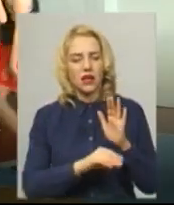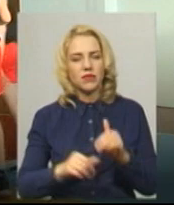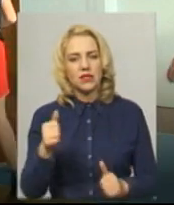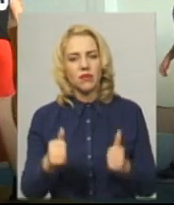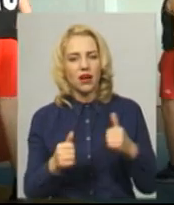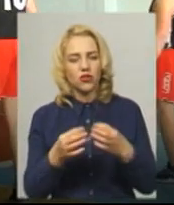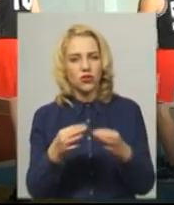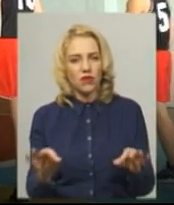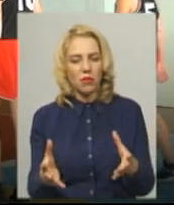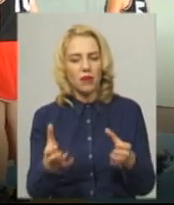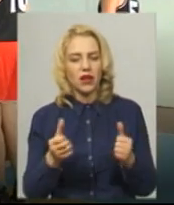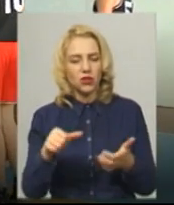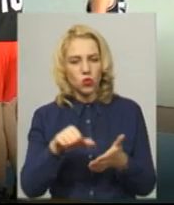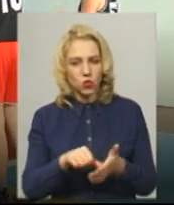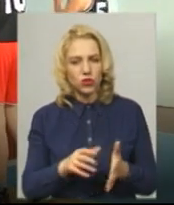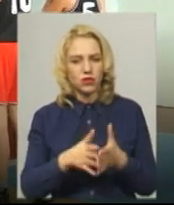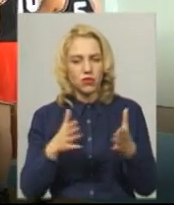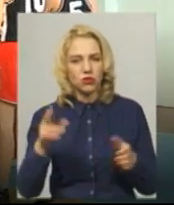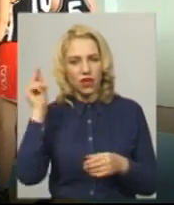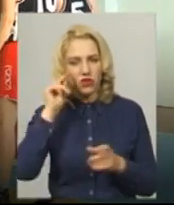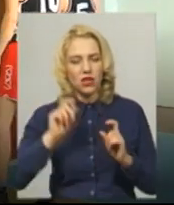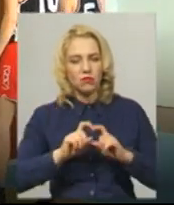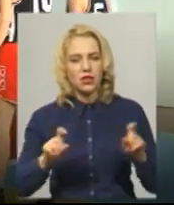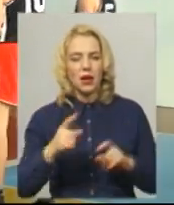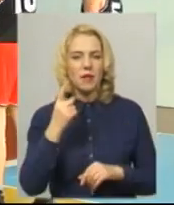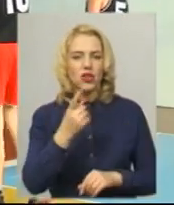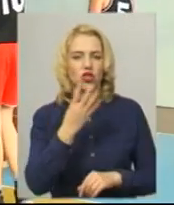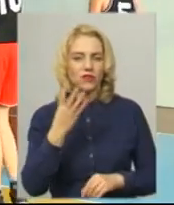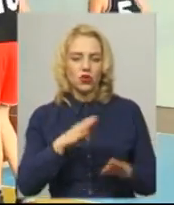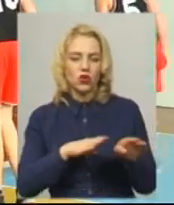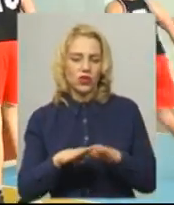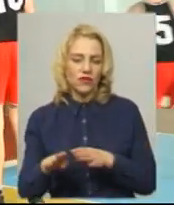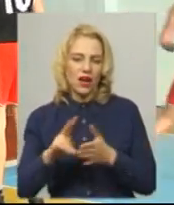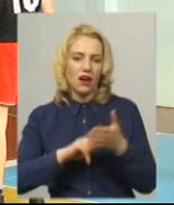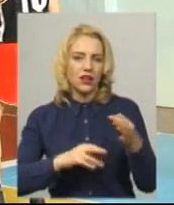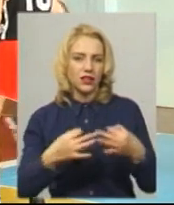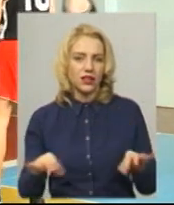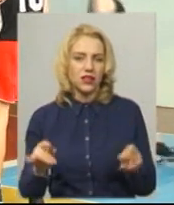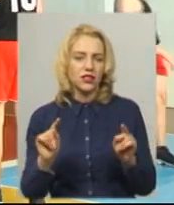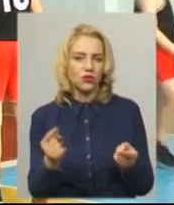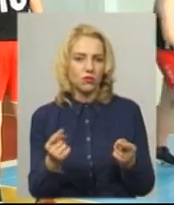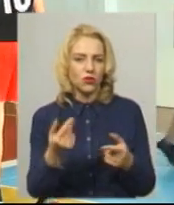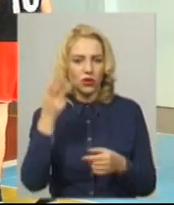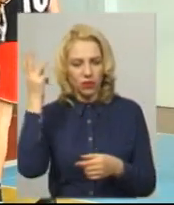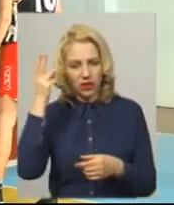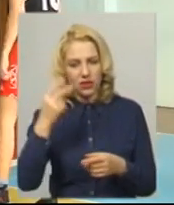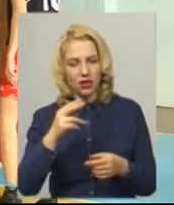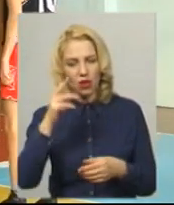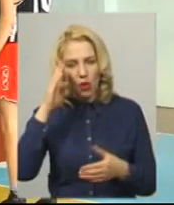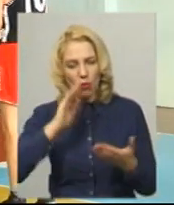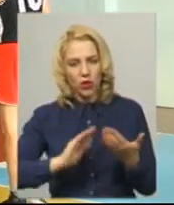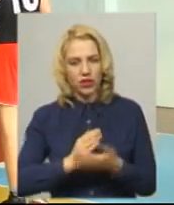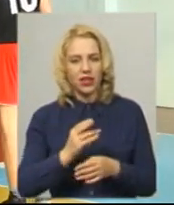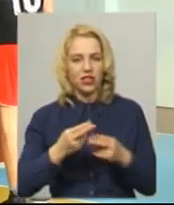приймати участь вищим навчальним закладам першого-четвертого рівня аккредитації. Тому Хмельницький політехнічний коледж